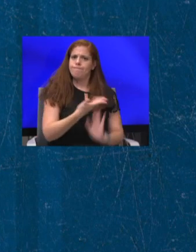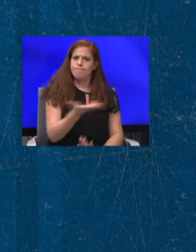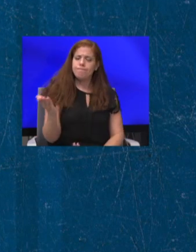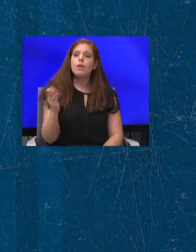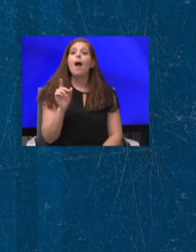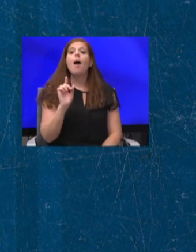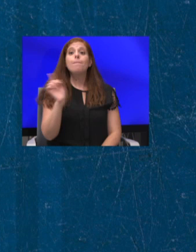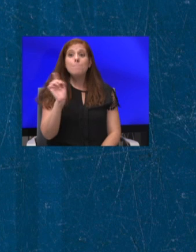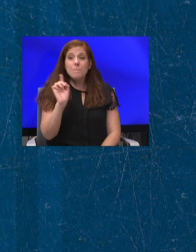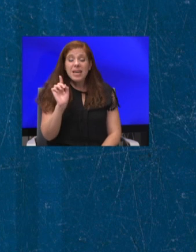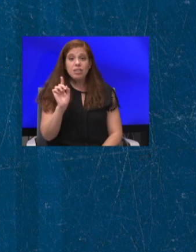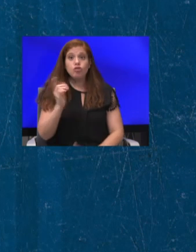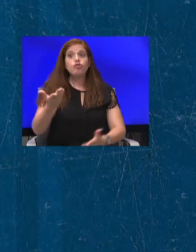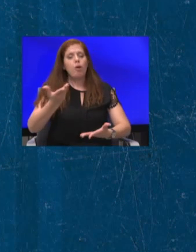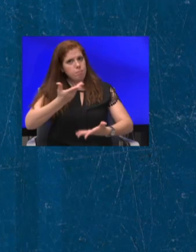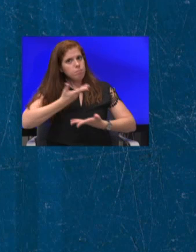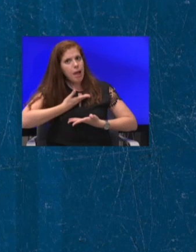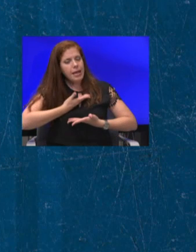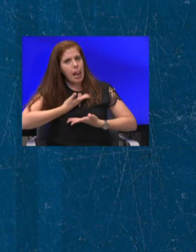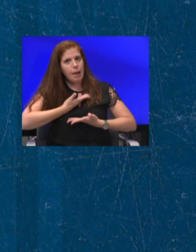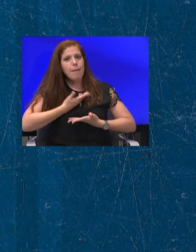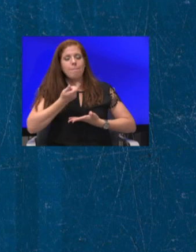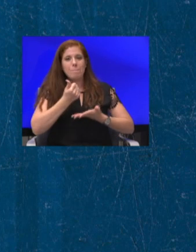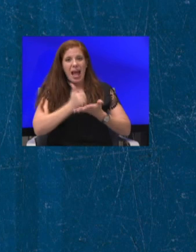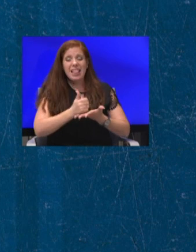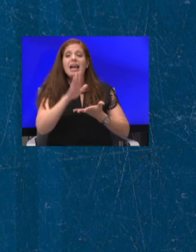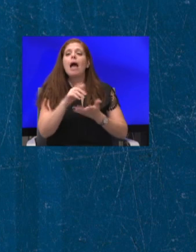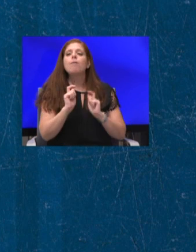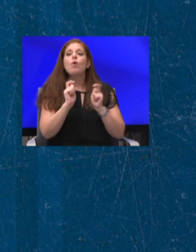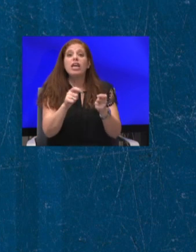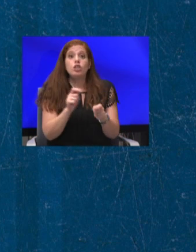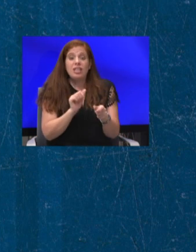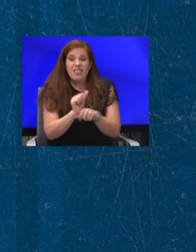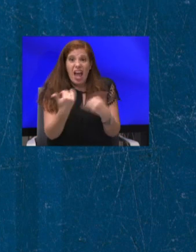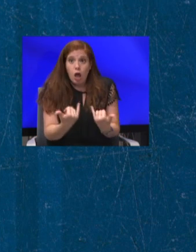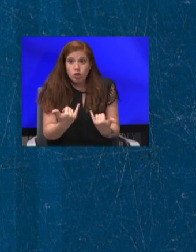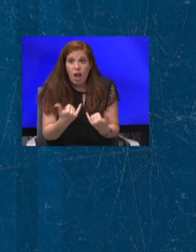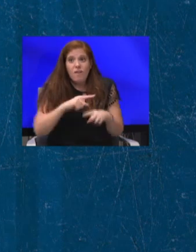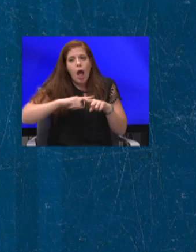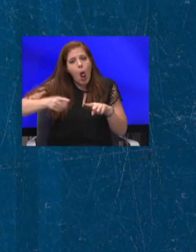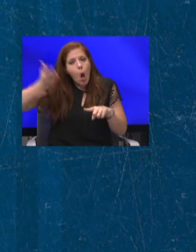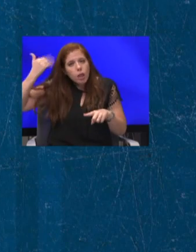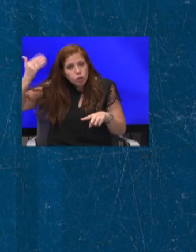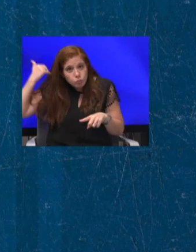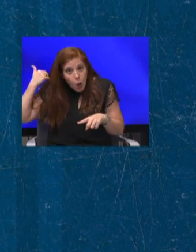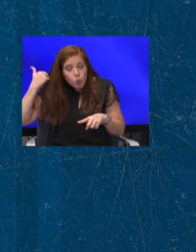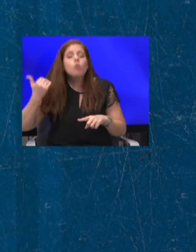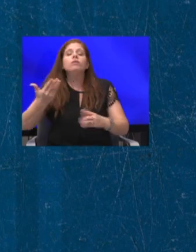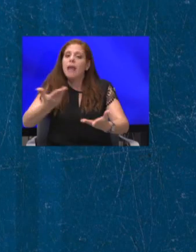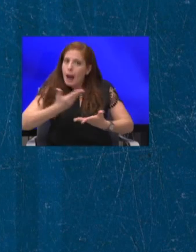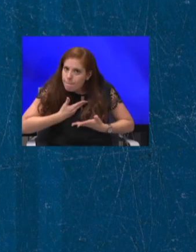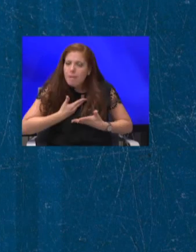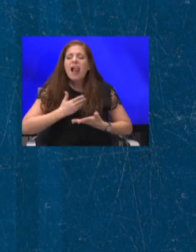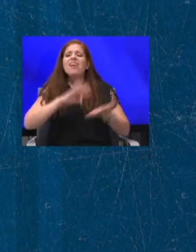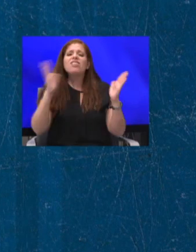מענק הסתגלות, גם אם הוא יגיש את התביעה כעת, בגין חודשים עברו, יקבל את כל מענק